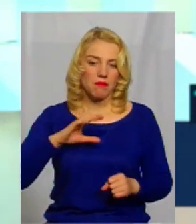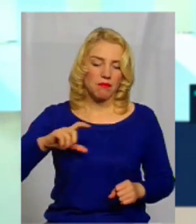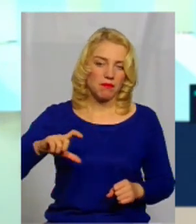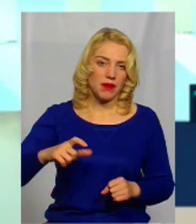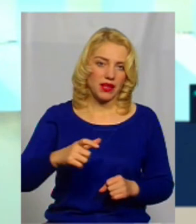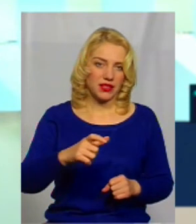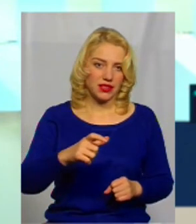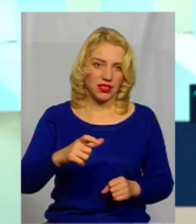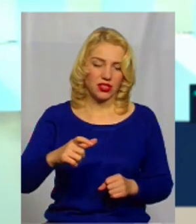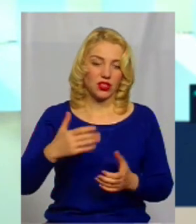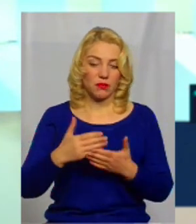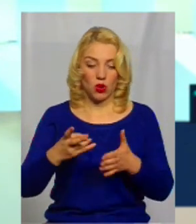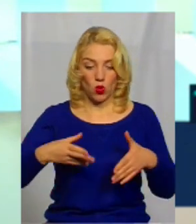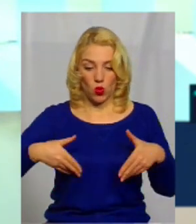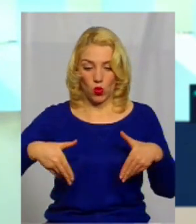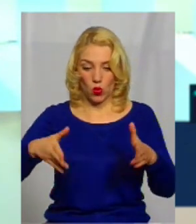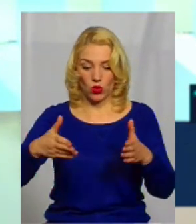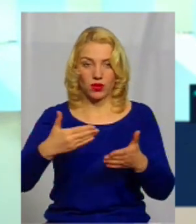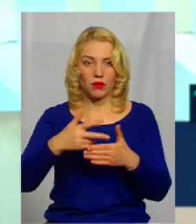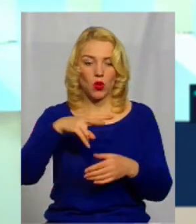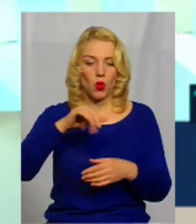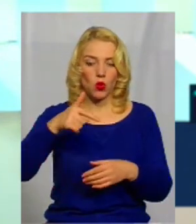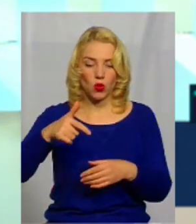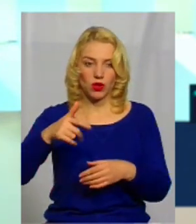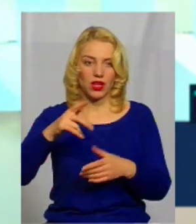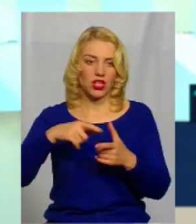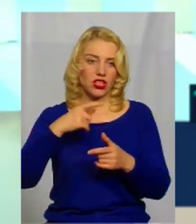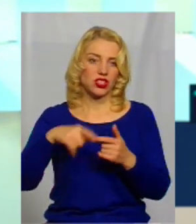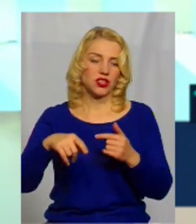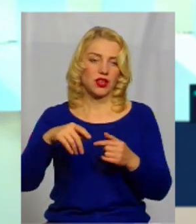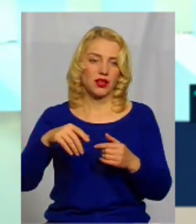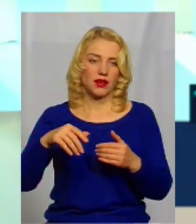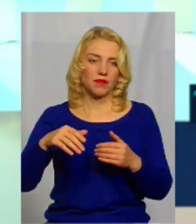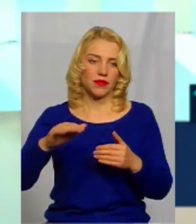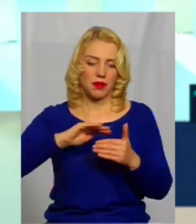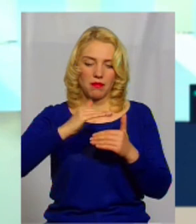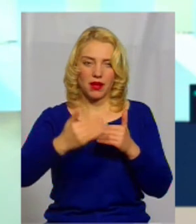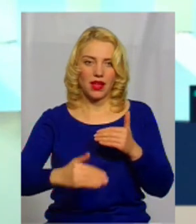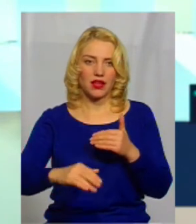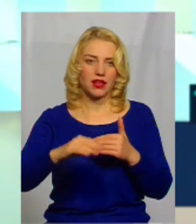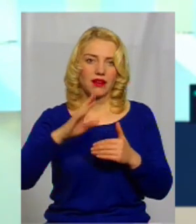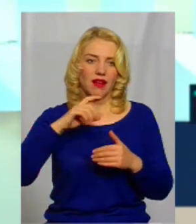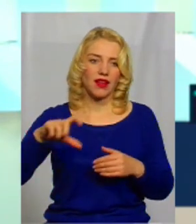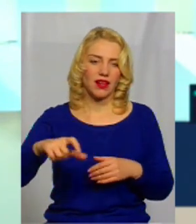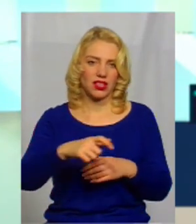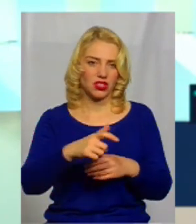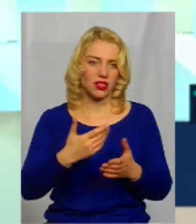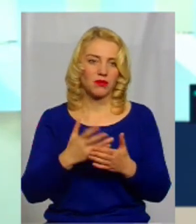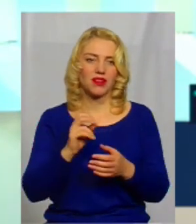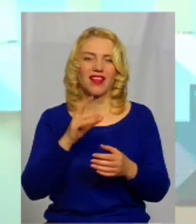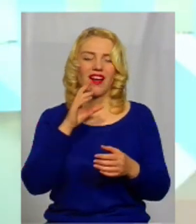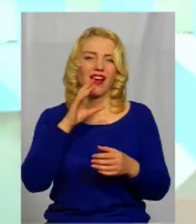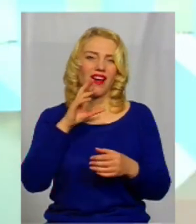Якщо город виходить на луг якийсь чи на берег річки, ну, люди роблять то, щоб качки плавать, чи якась там,